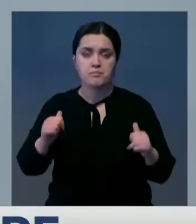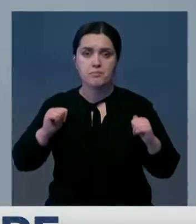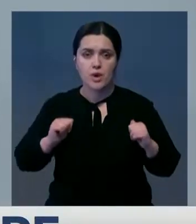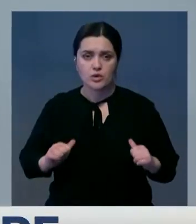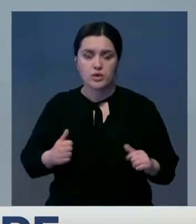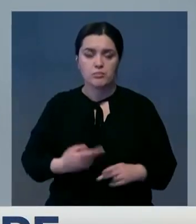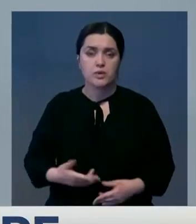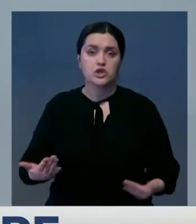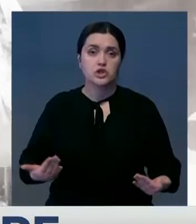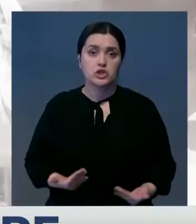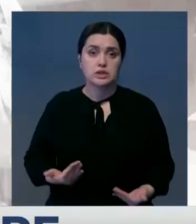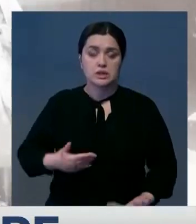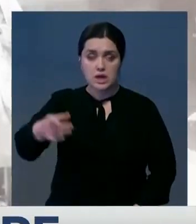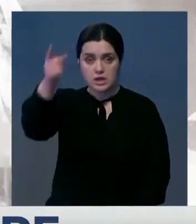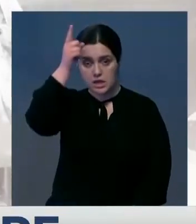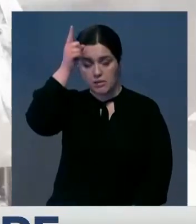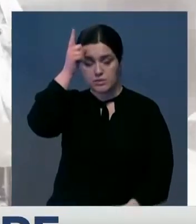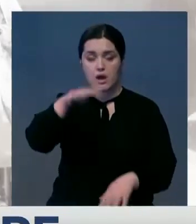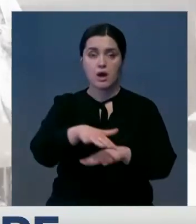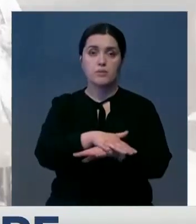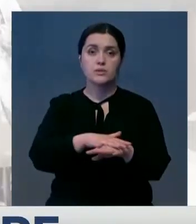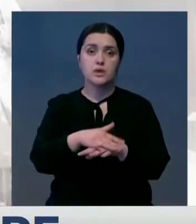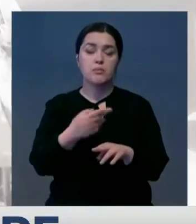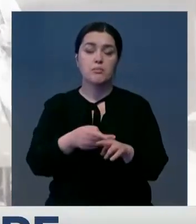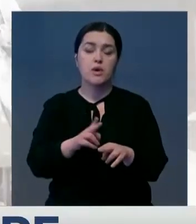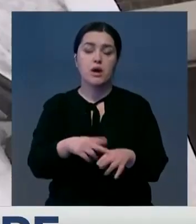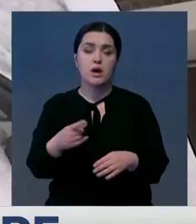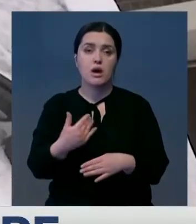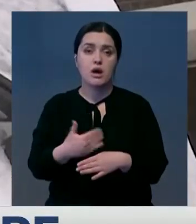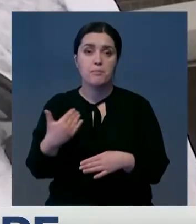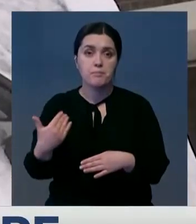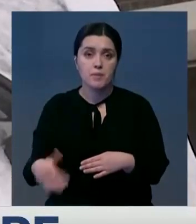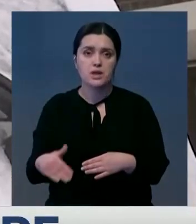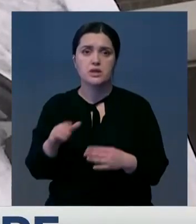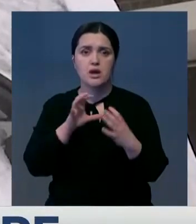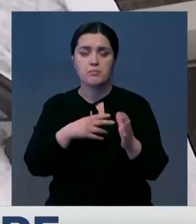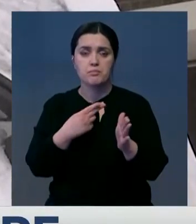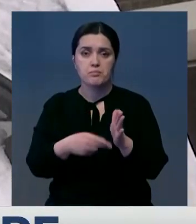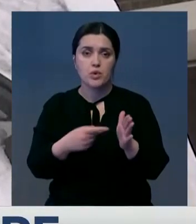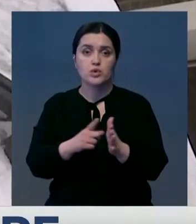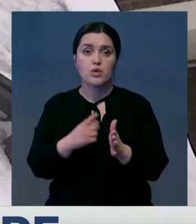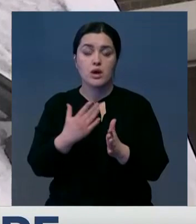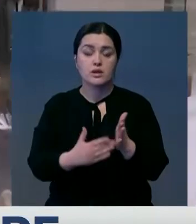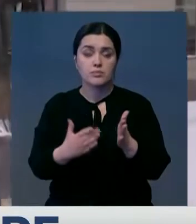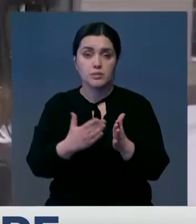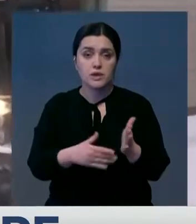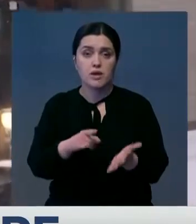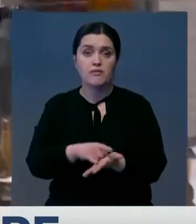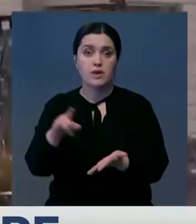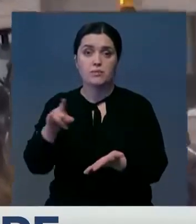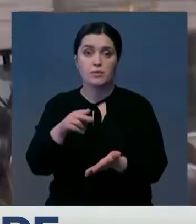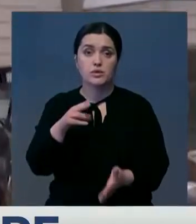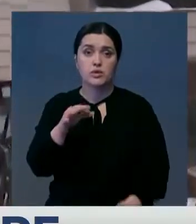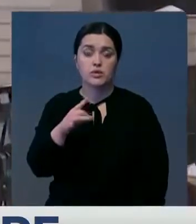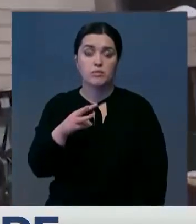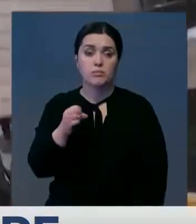размеренную жизнь немцев. Общественный транспорт опаздывает. Многие региональные поезда отменены. А в аэропорту Дортмунда,